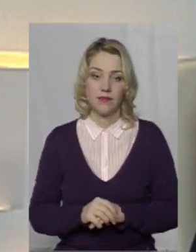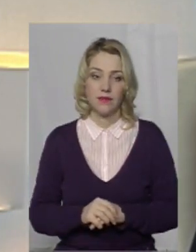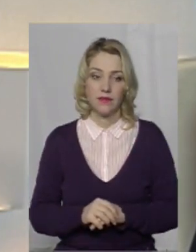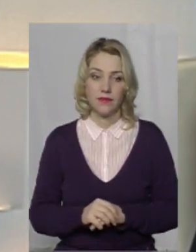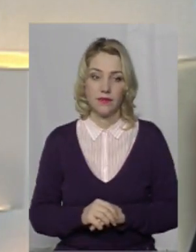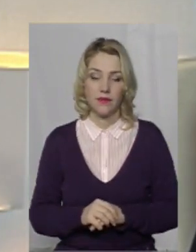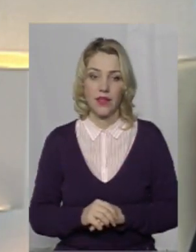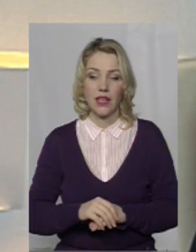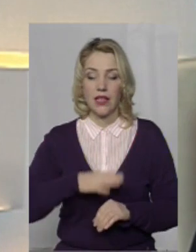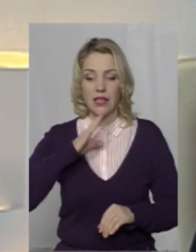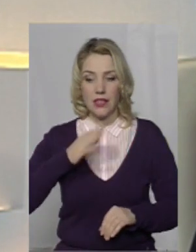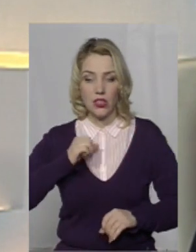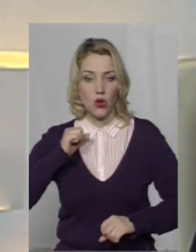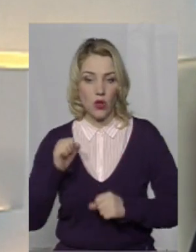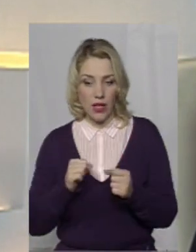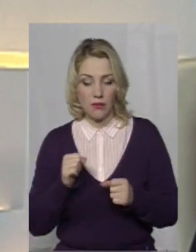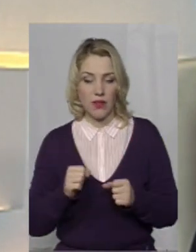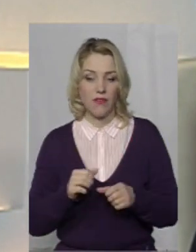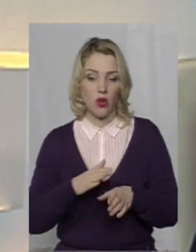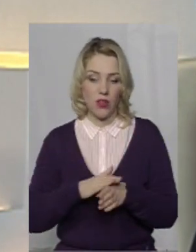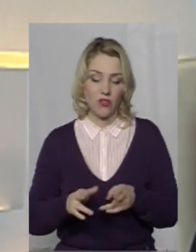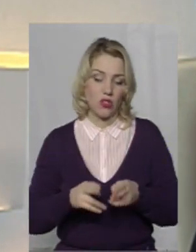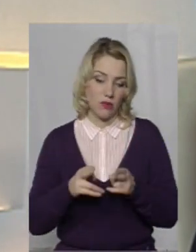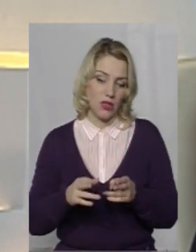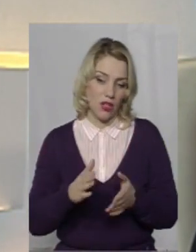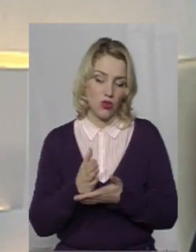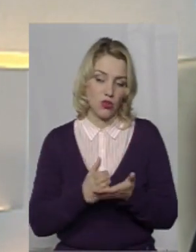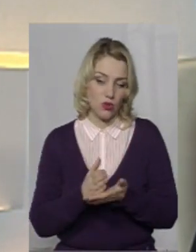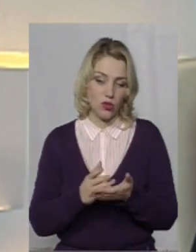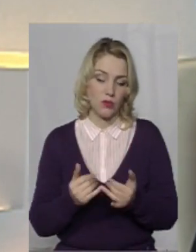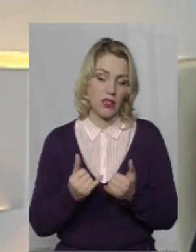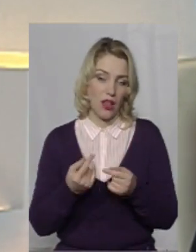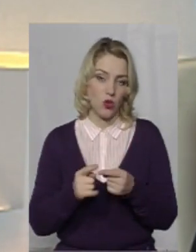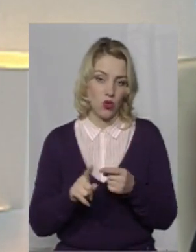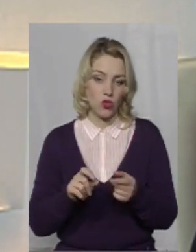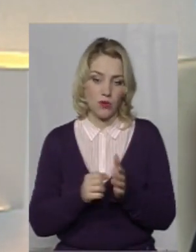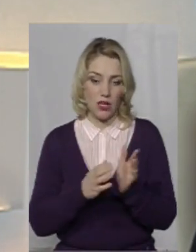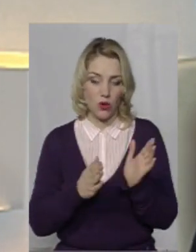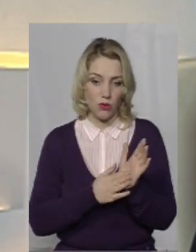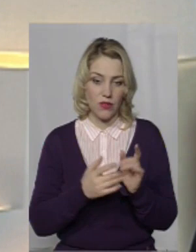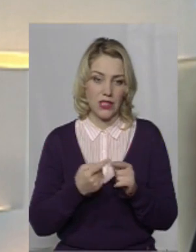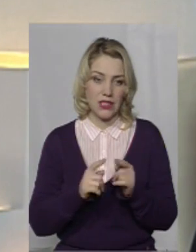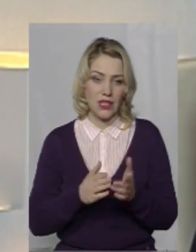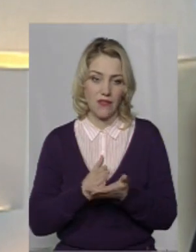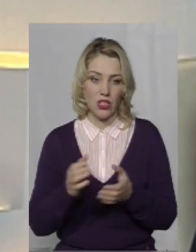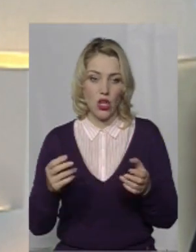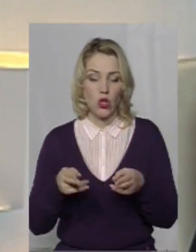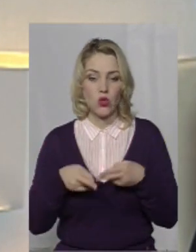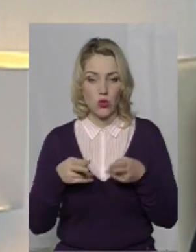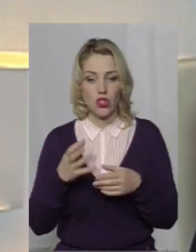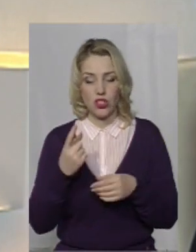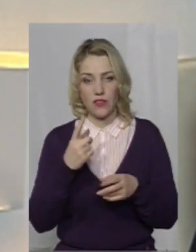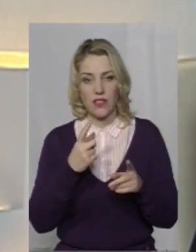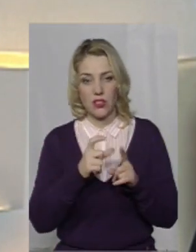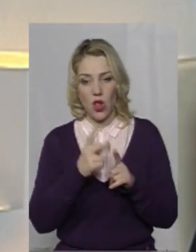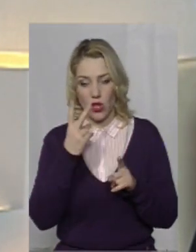з нашими колегами з кримінальної виконавчої служби і так далі, для того, щоб задокументувати цей вид злочину. Крім того, ще буквально два